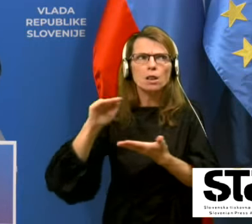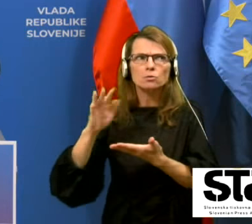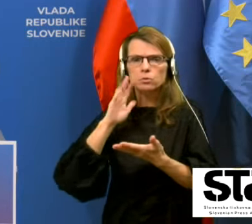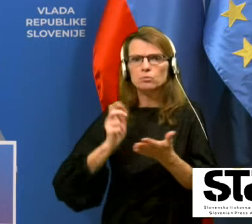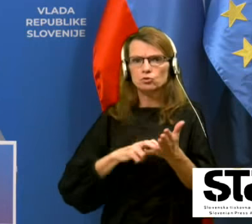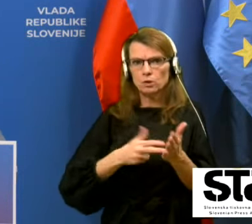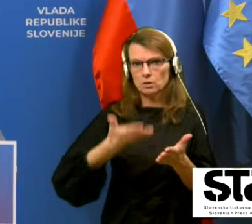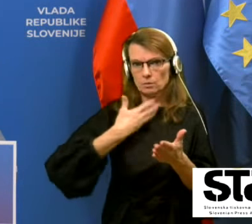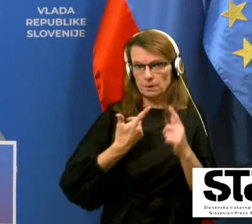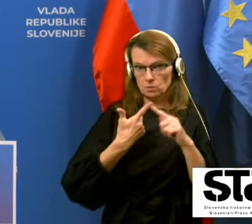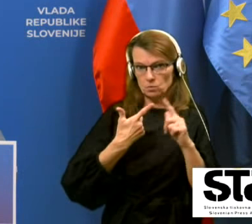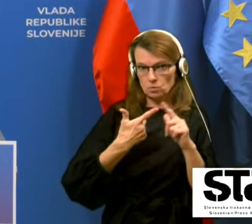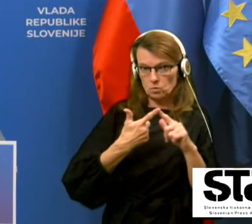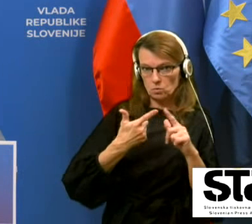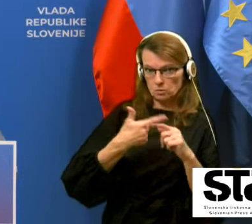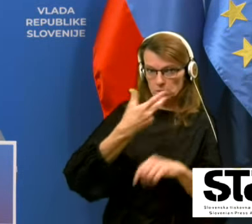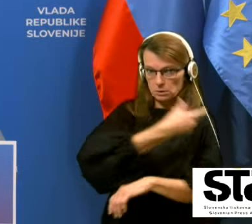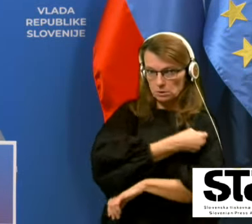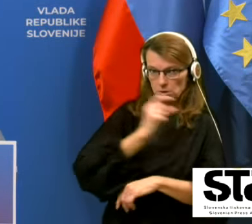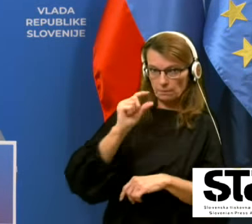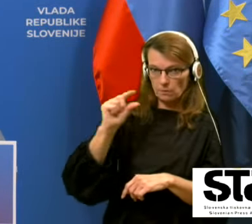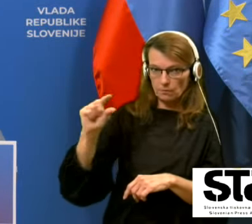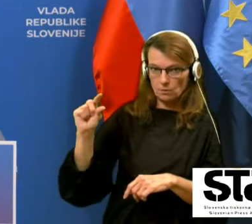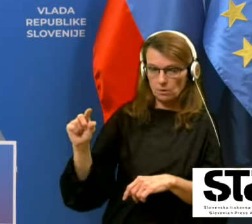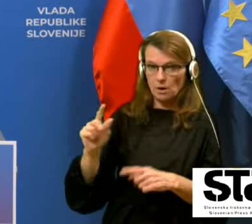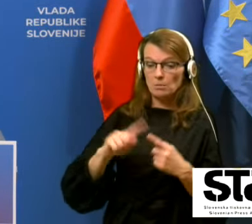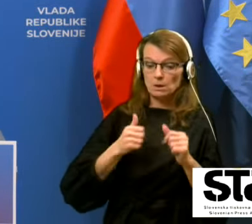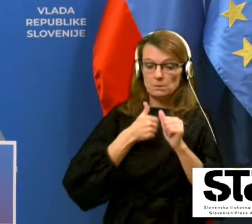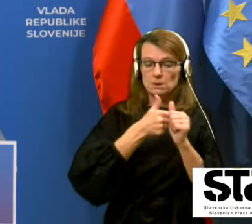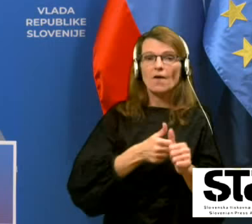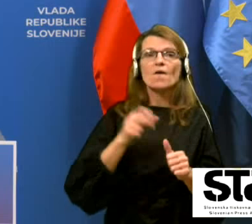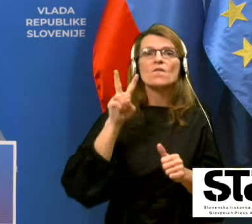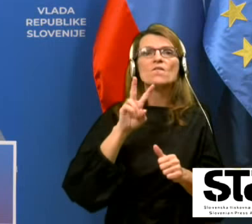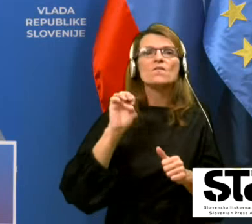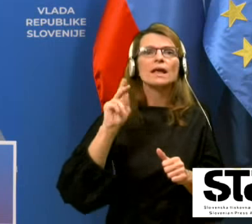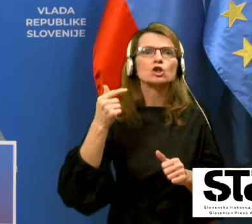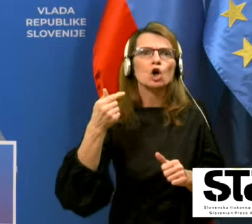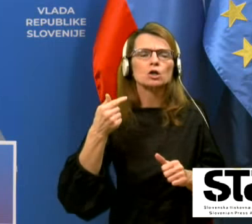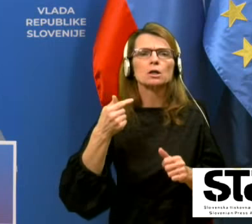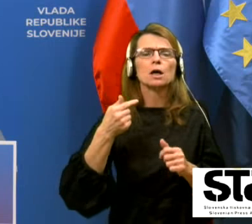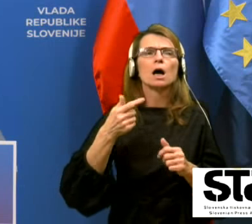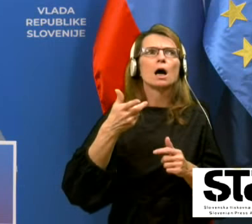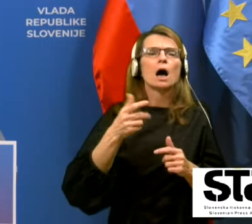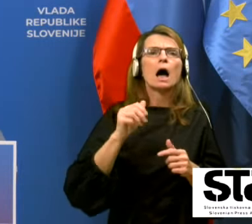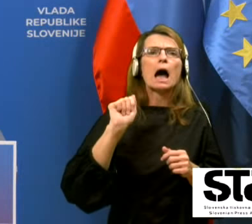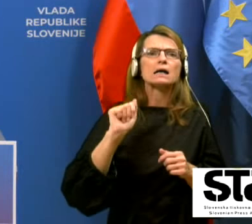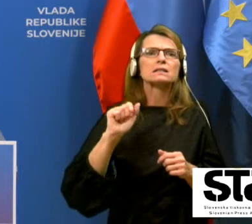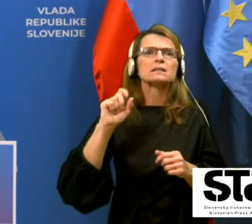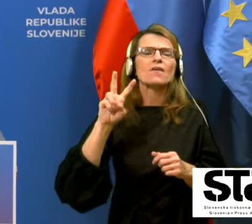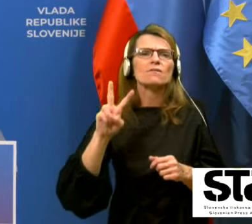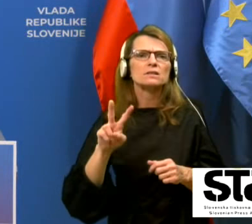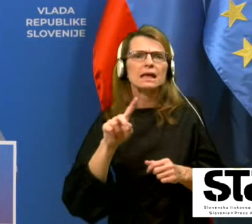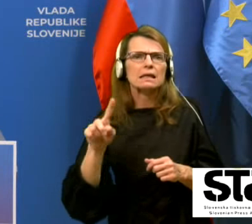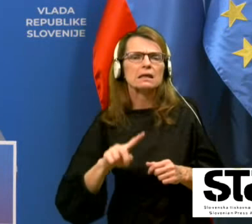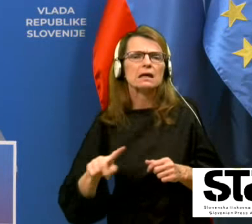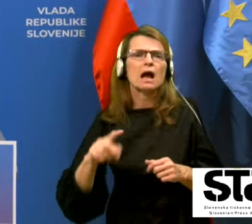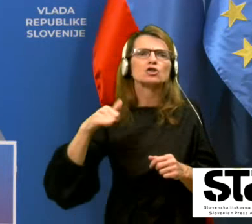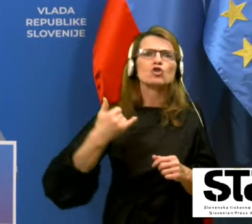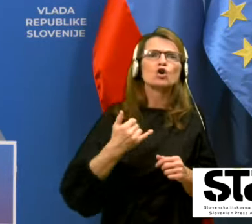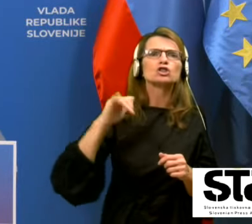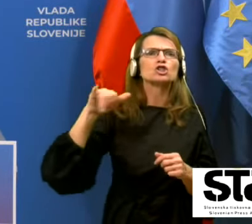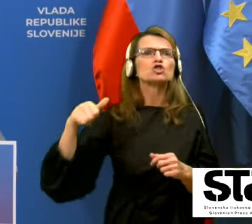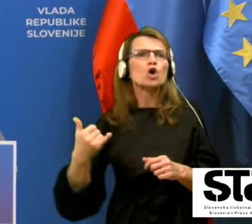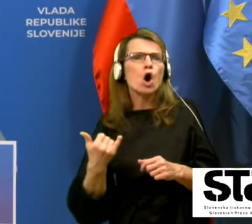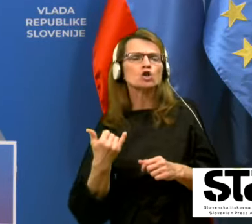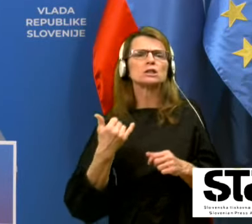drugo cepivo. Potem sledijo vektorska cepiva AstraZeneca in Johnson & Johnson, takoj, ko bodo